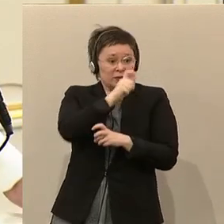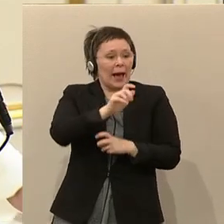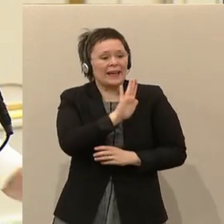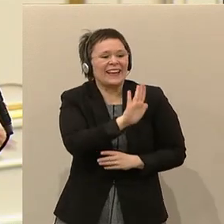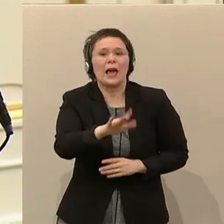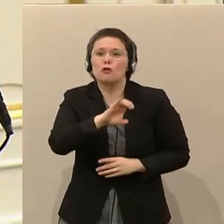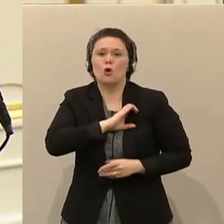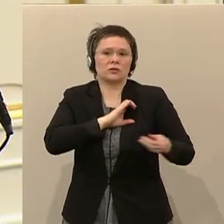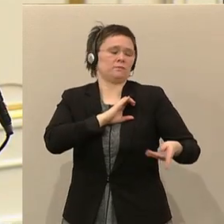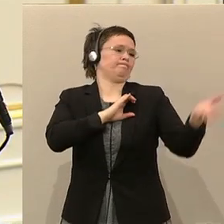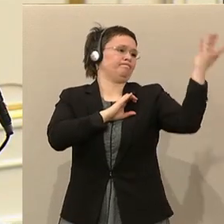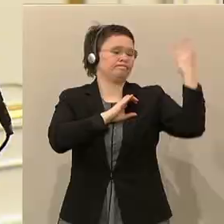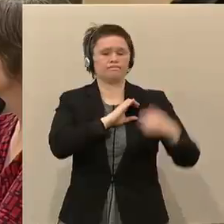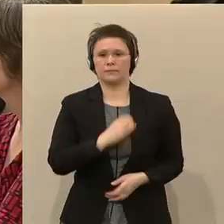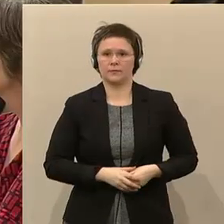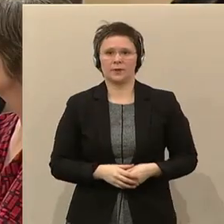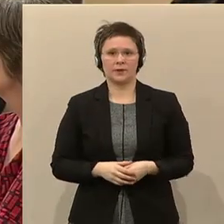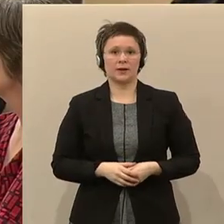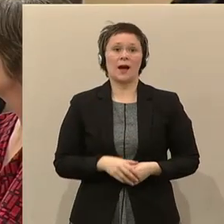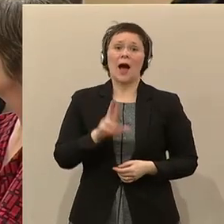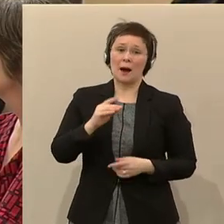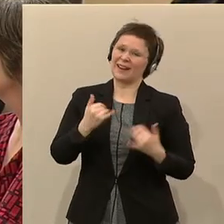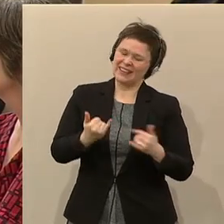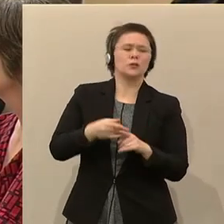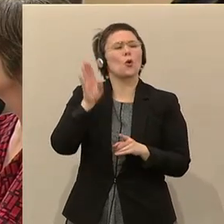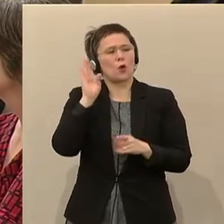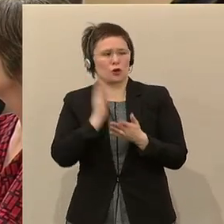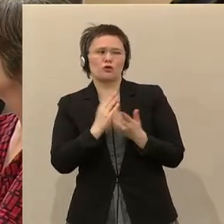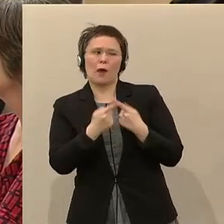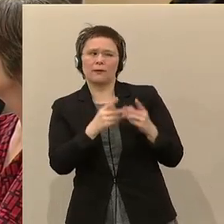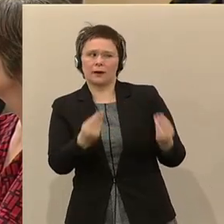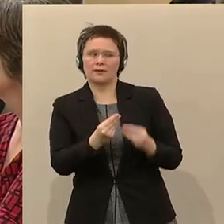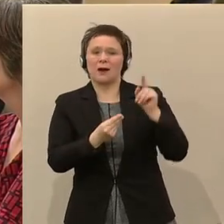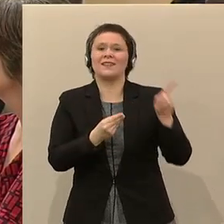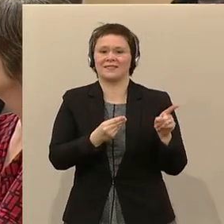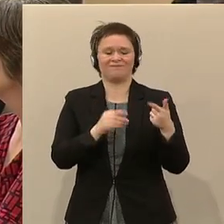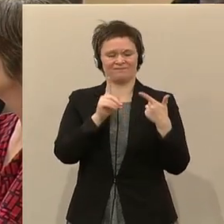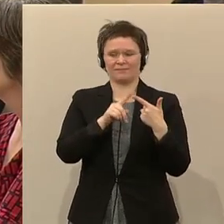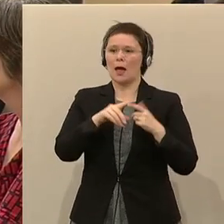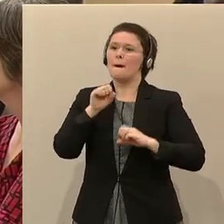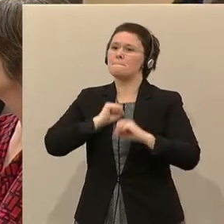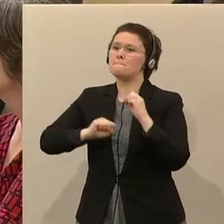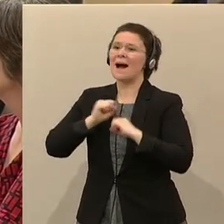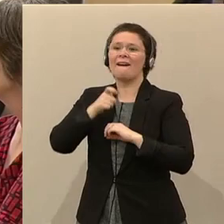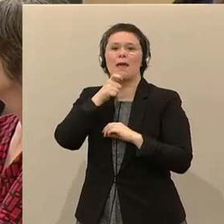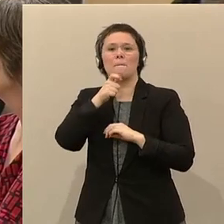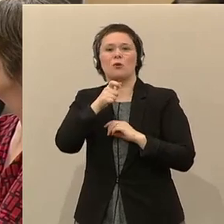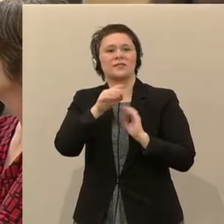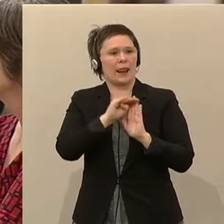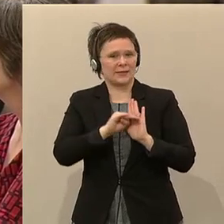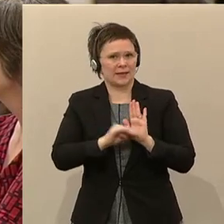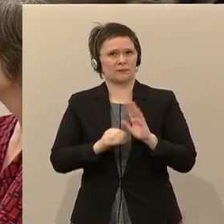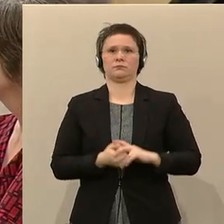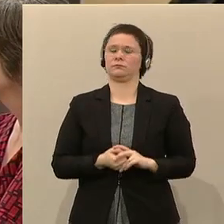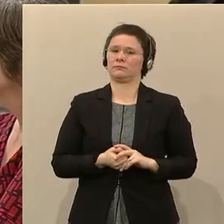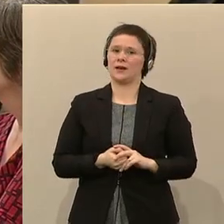vertan haben. Und ich höre jetzt schon was anderes auch. Die Mangelberufsliste, das zeigt nur wenige